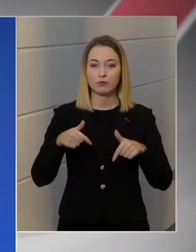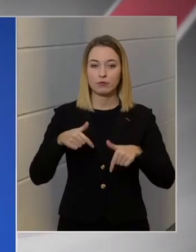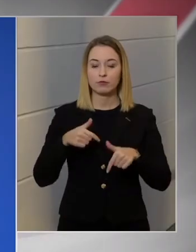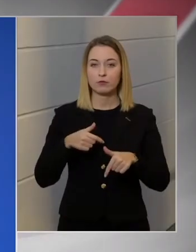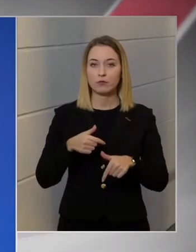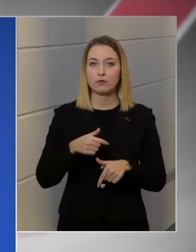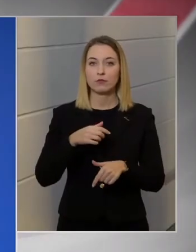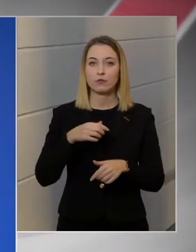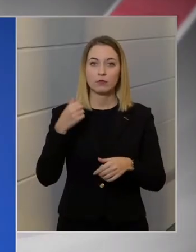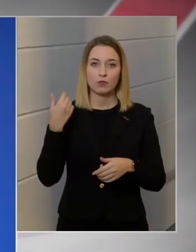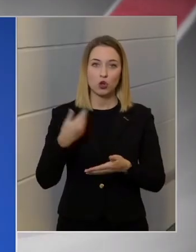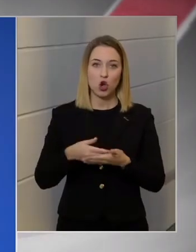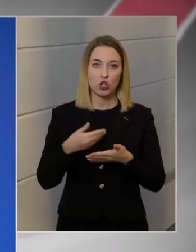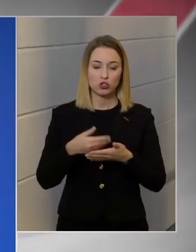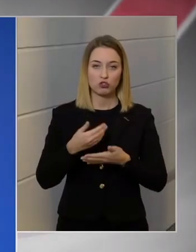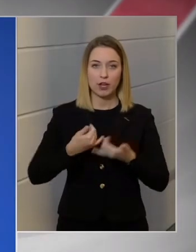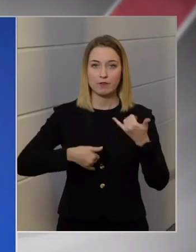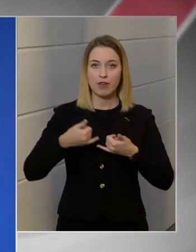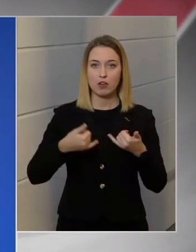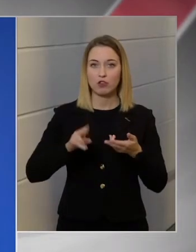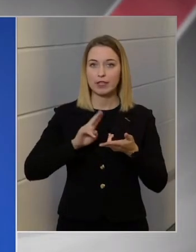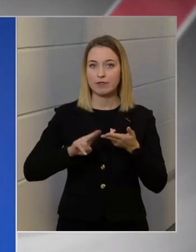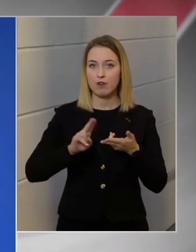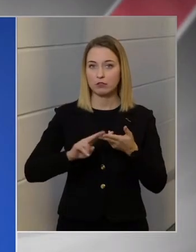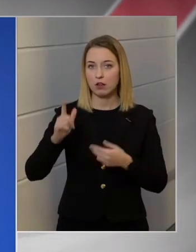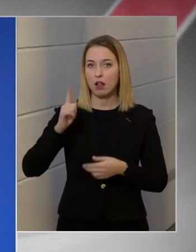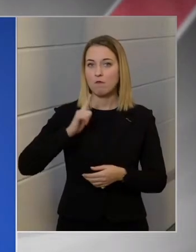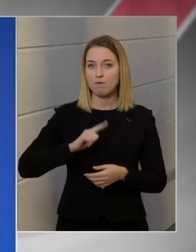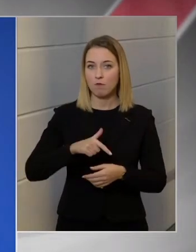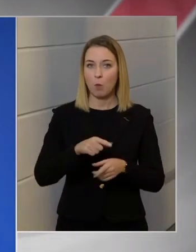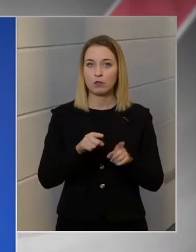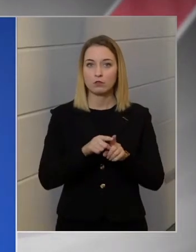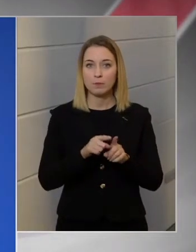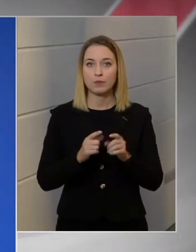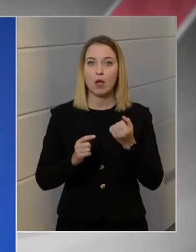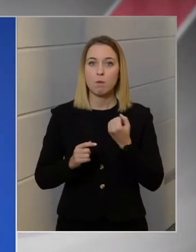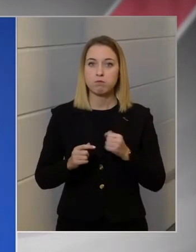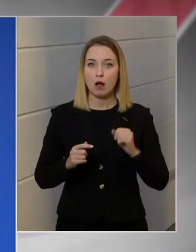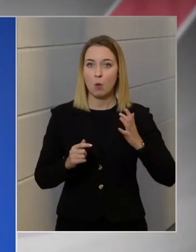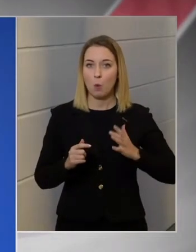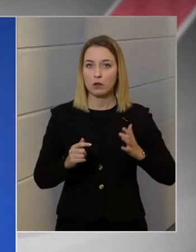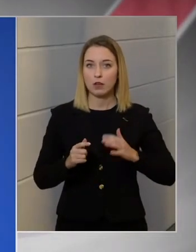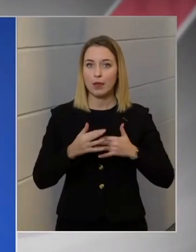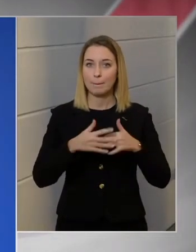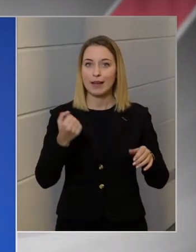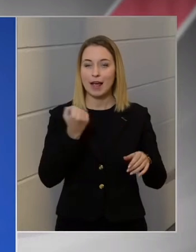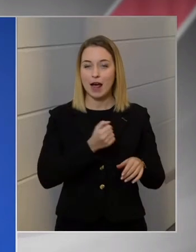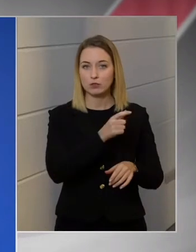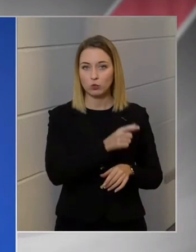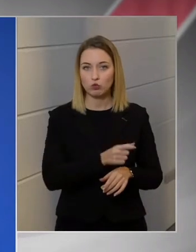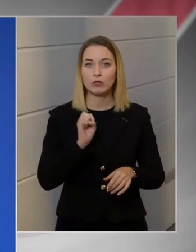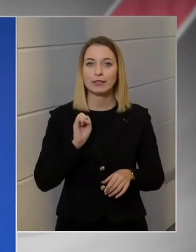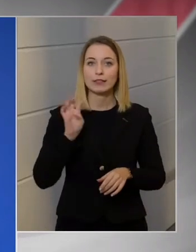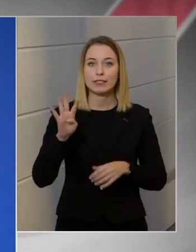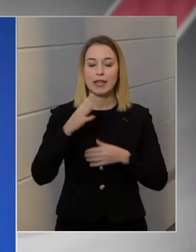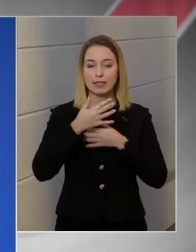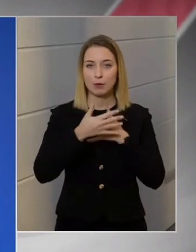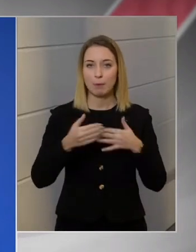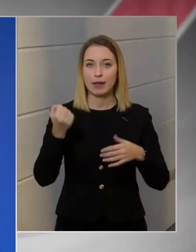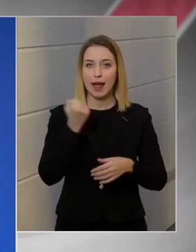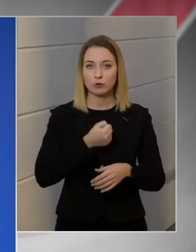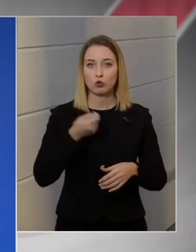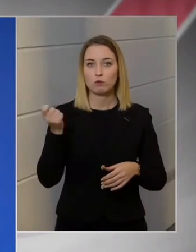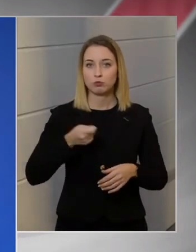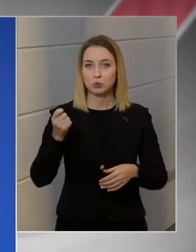gazdasági versenyhivatal szabott ki egy baloldali milliárdosra 14 milliárd forintos büntetést.